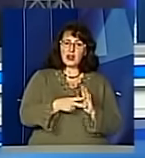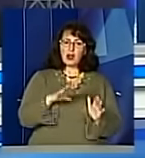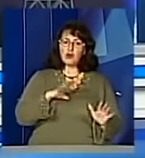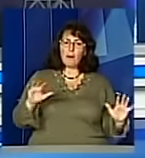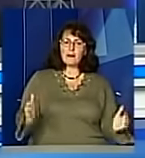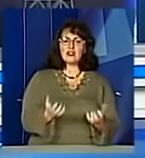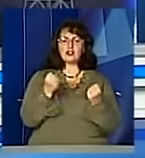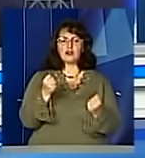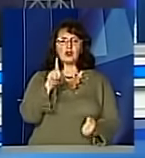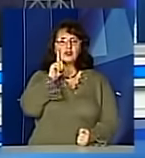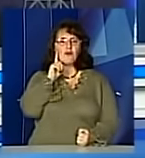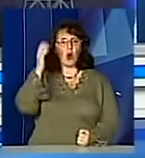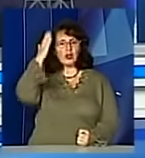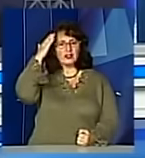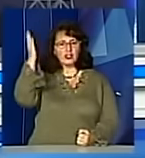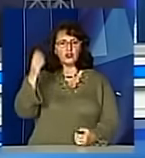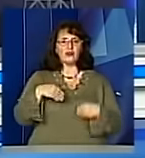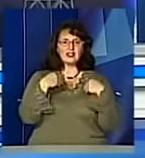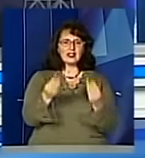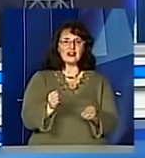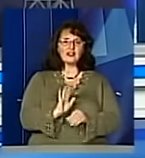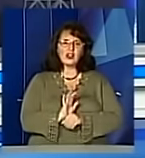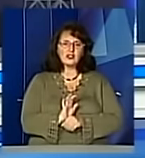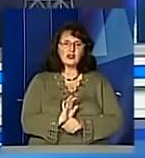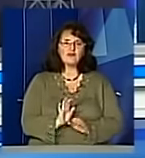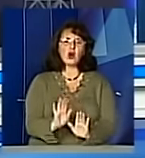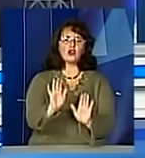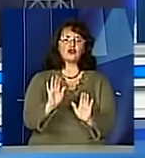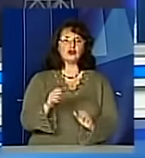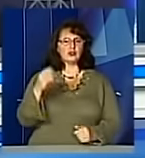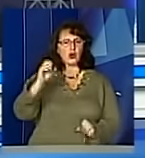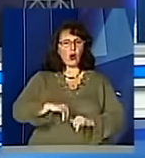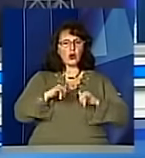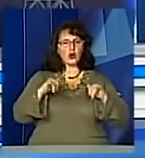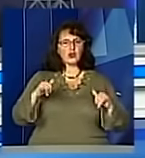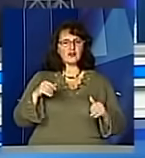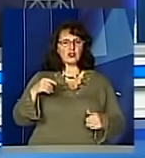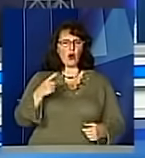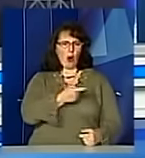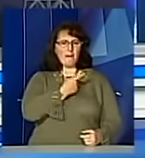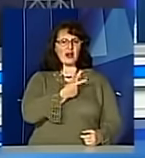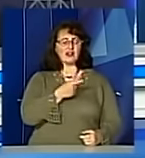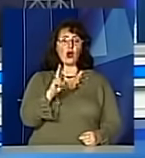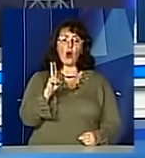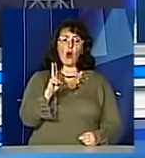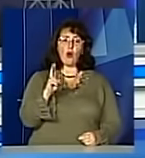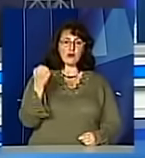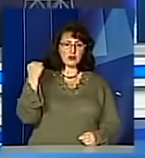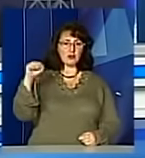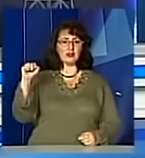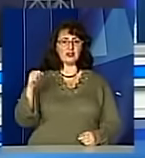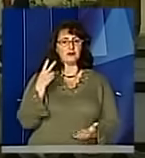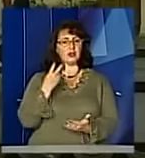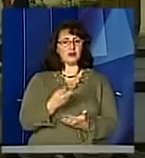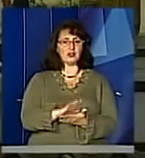молодь та дати їй поштовх для розвитку досвітового рівня майстерності. Про те, хто ж здобув мрійну перемогу – далі у сюжеті.